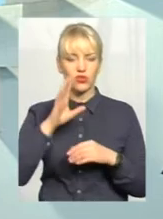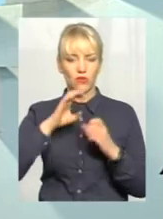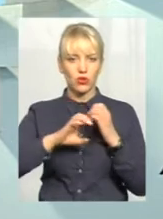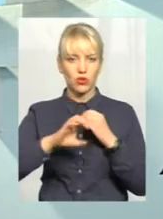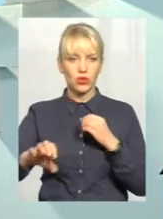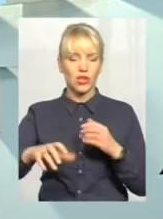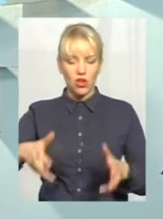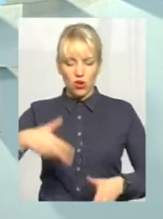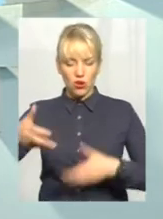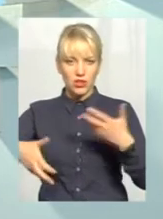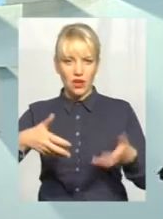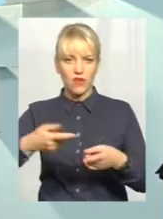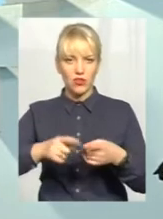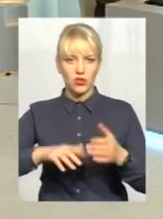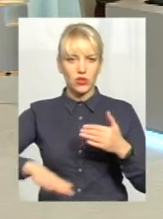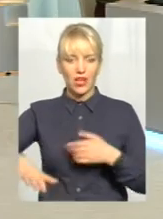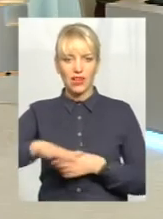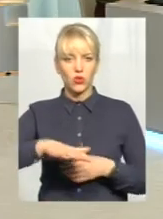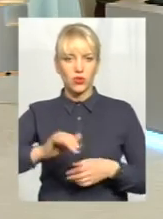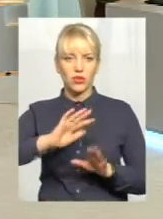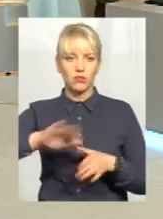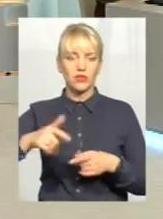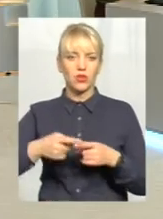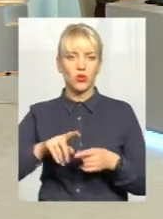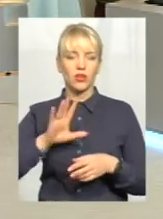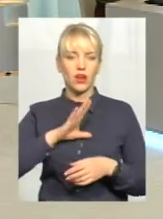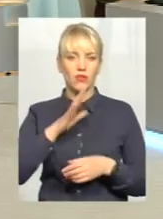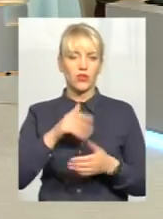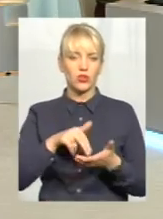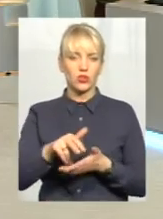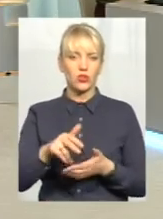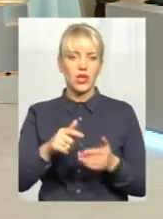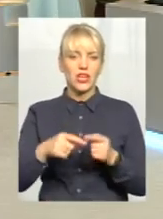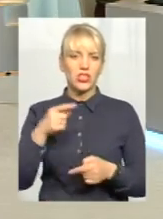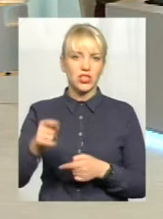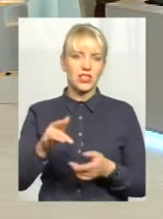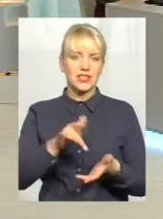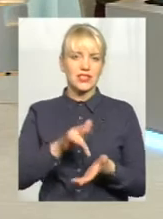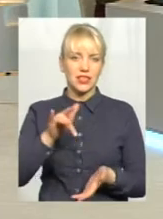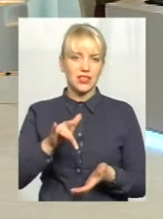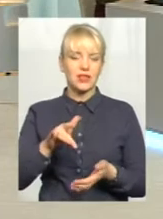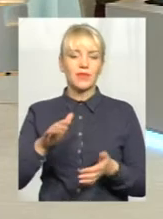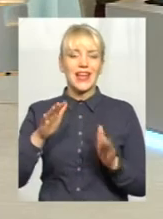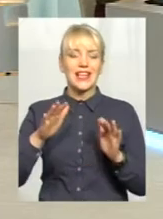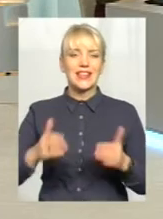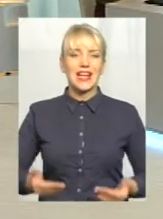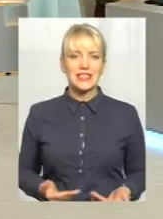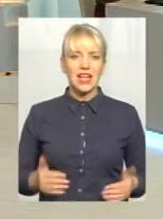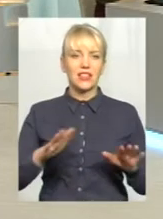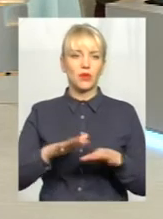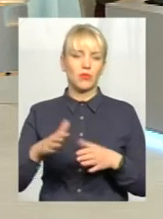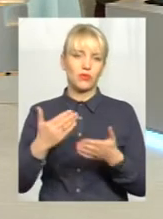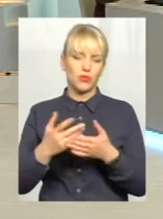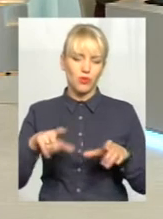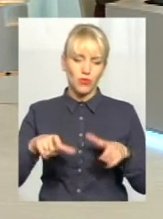розривають цю територію, і після того, як воно йшло десь через центр населених пунктів, там треба, ну, елементарно,